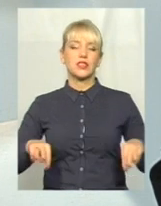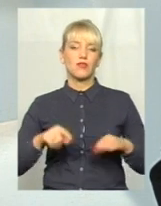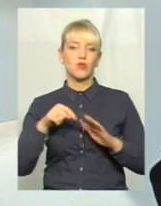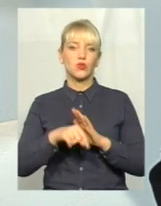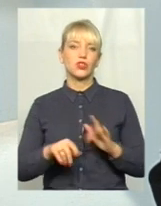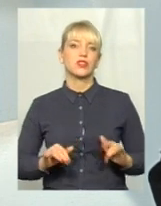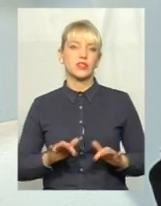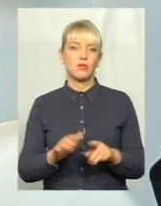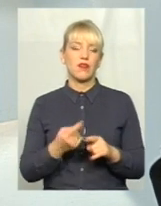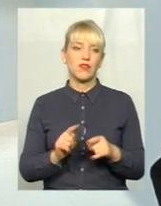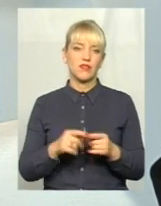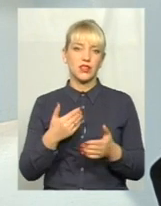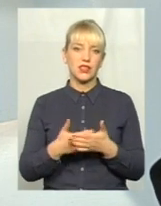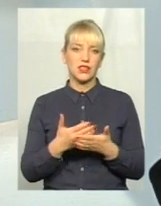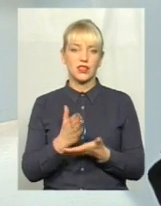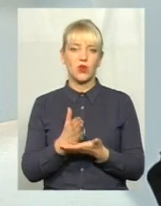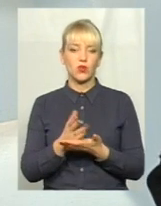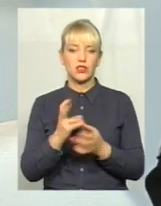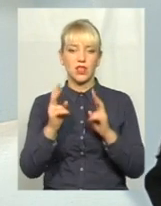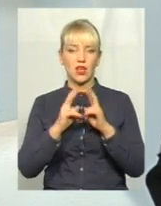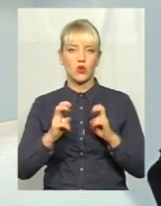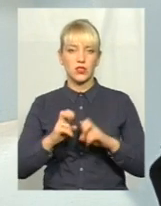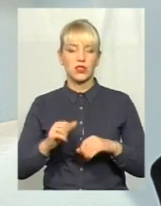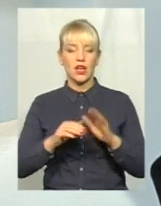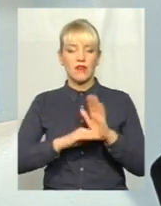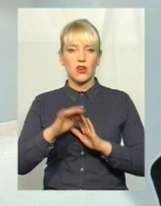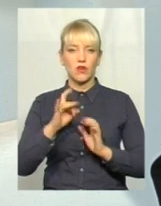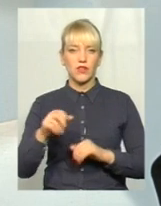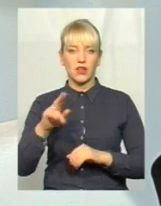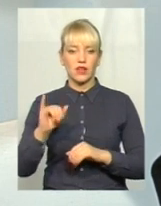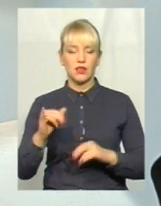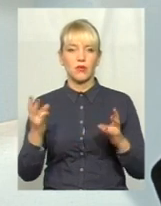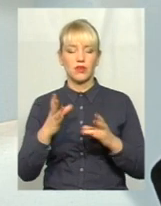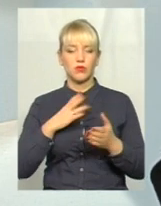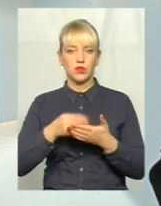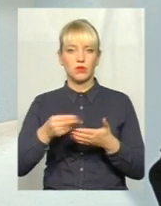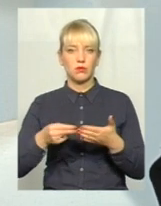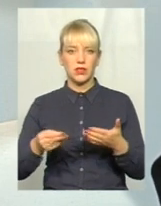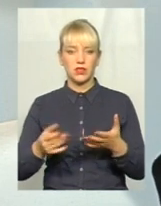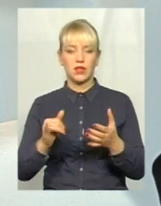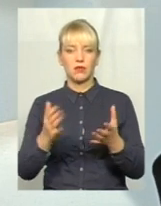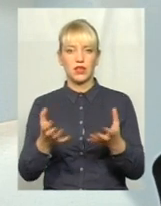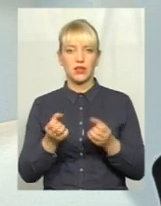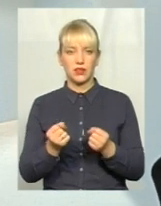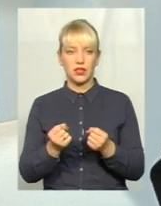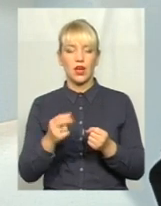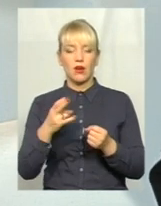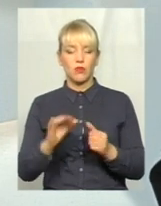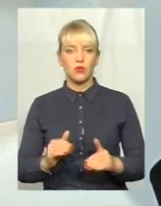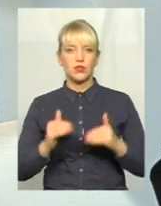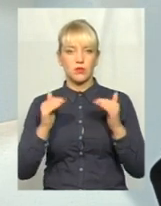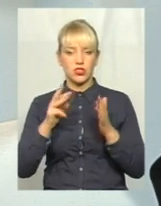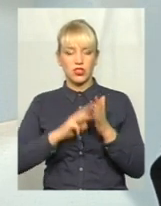справ, і він десь знаходиться на розгляді Верховній Ради, має бути підписаний чи прийнятий про збільшення